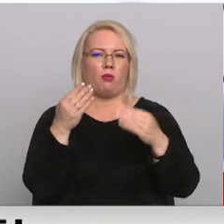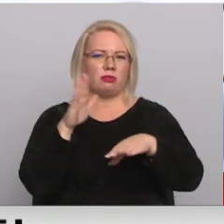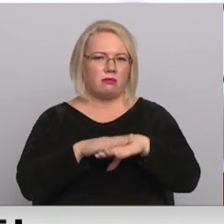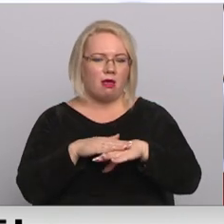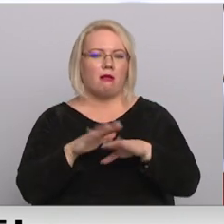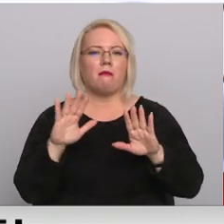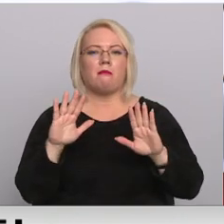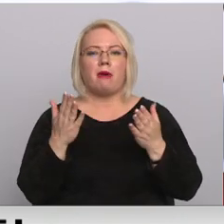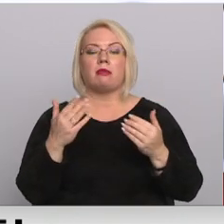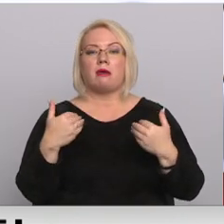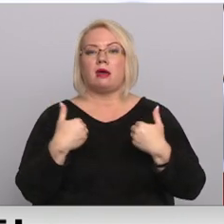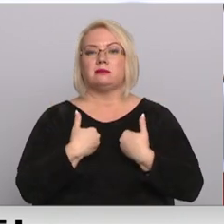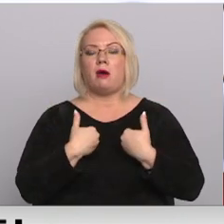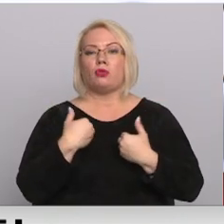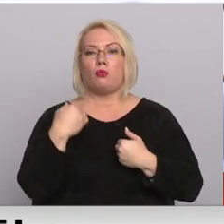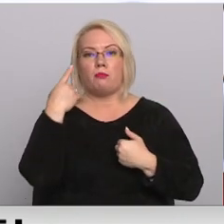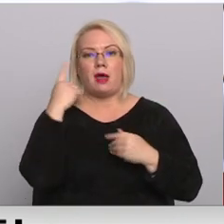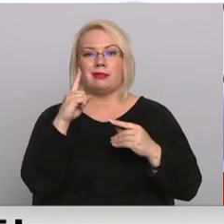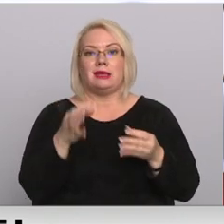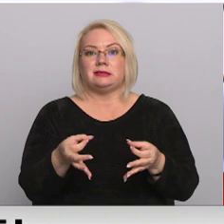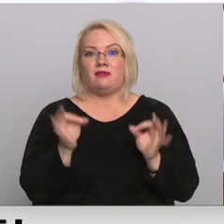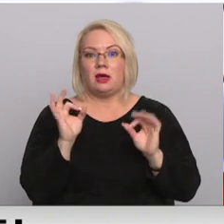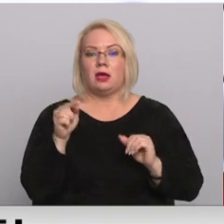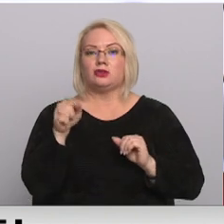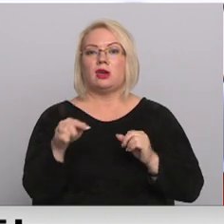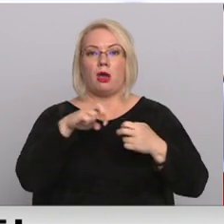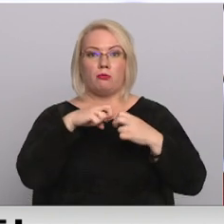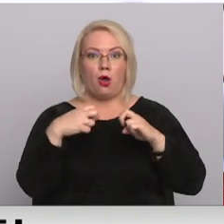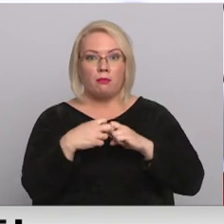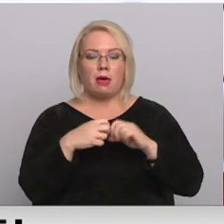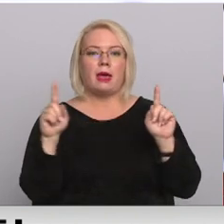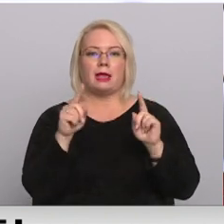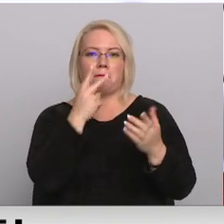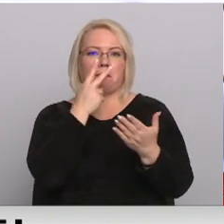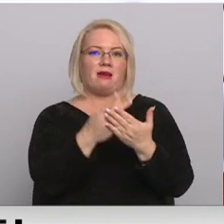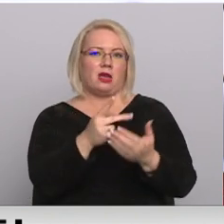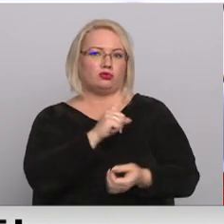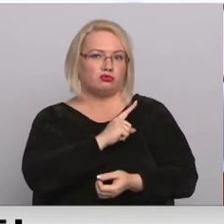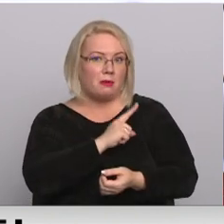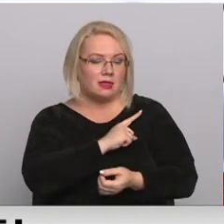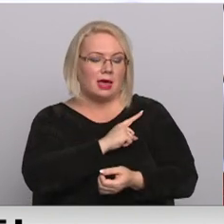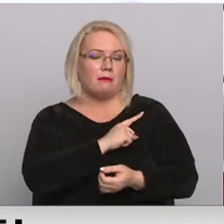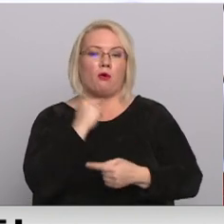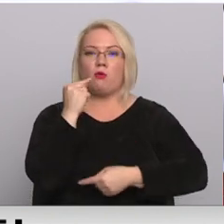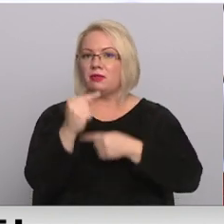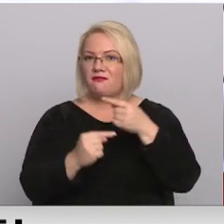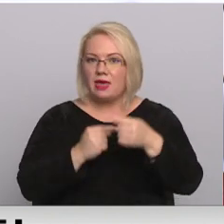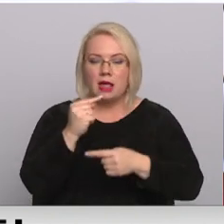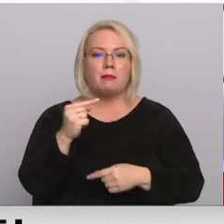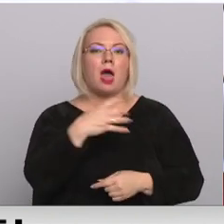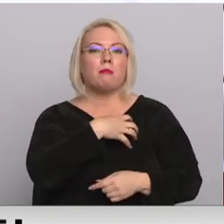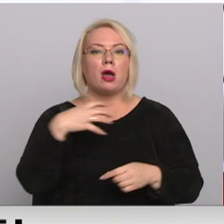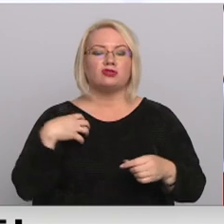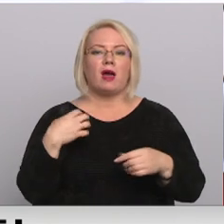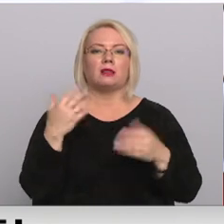Tas, kas, manuprāt, ir svarīgi, šai problēma ir pievērsta uzmanību. Un vienmēr pašvaldība